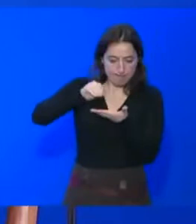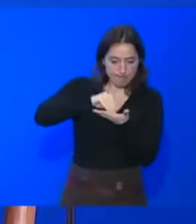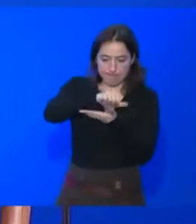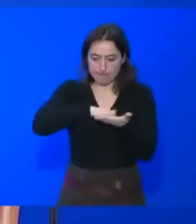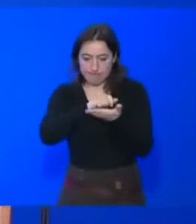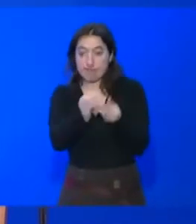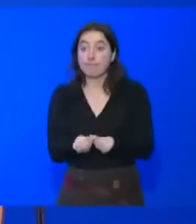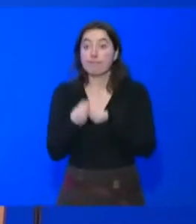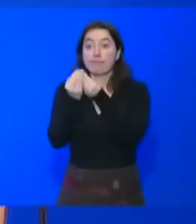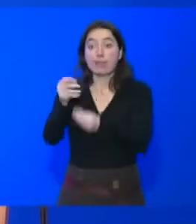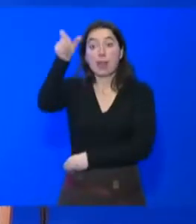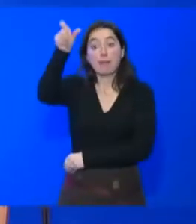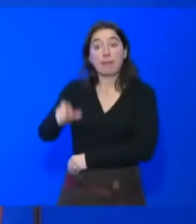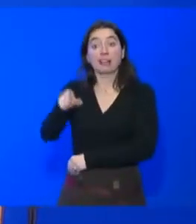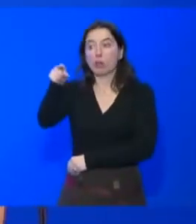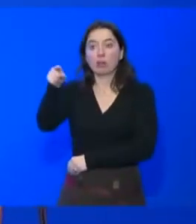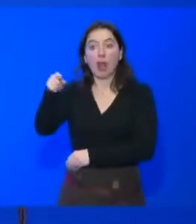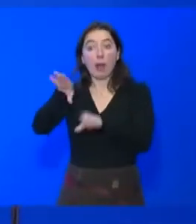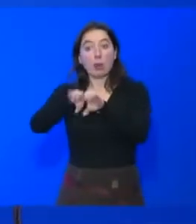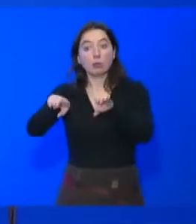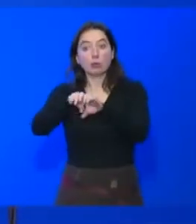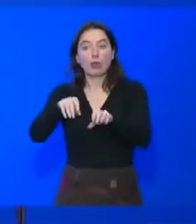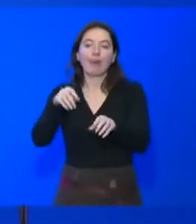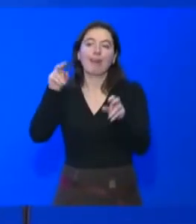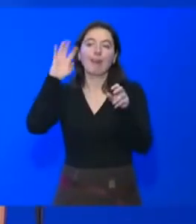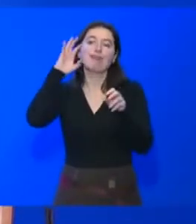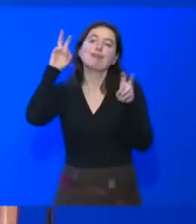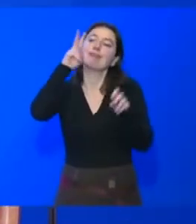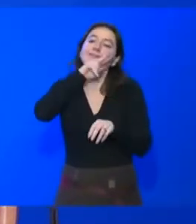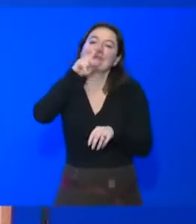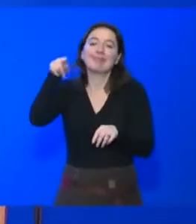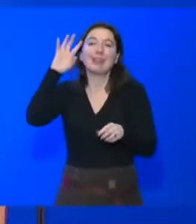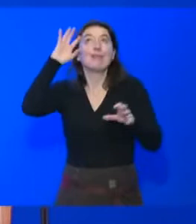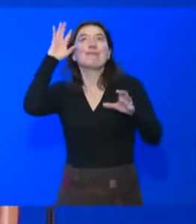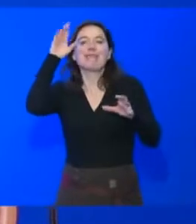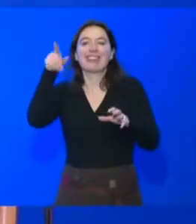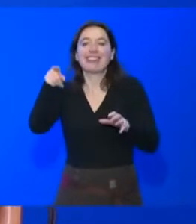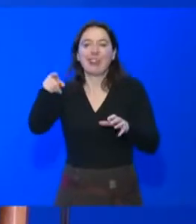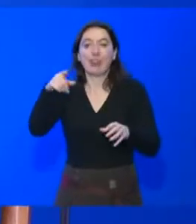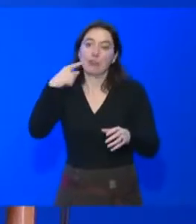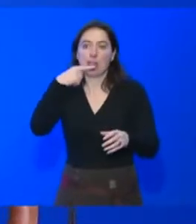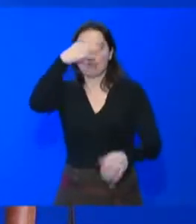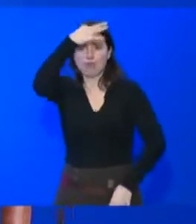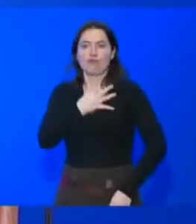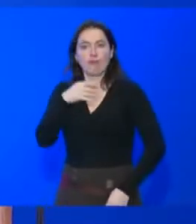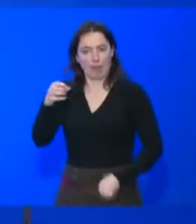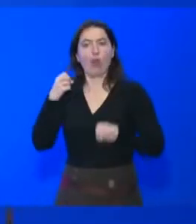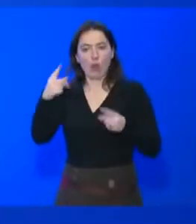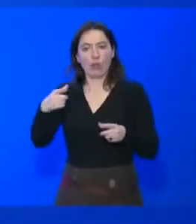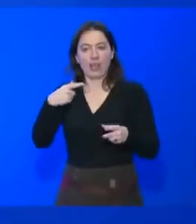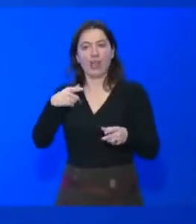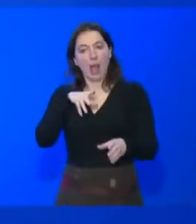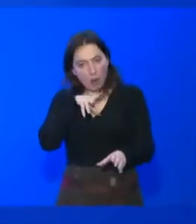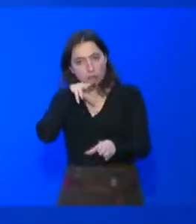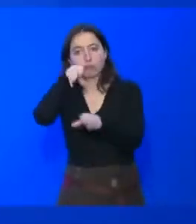producteur qui a accepté de me mettre un fou, entre guillemets, un beau fou, qui m'a mis sur Télésud,